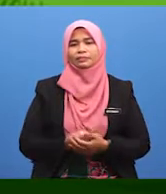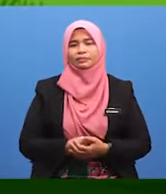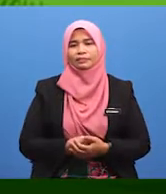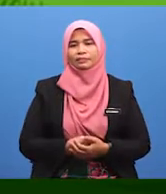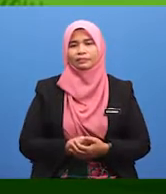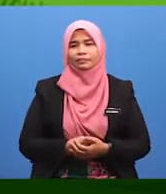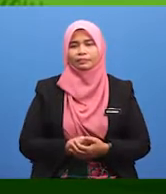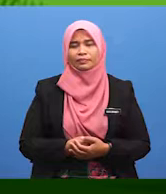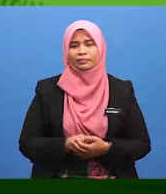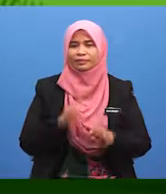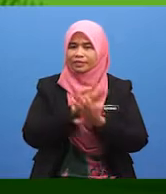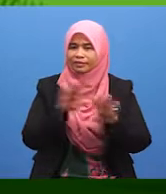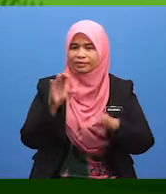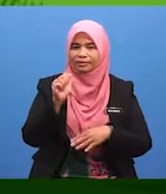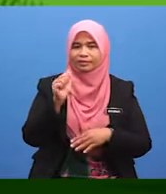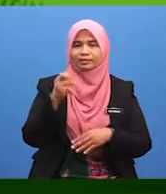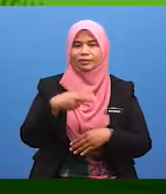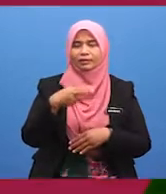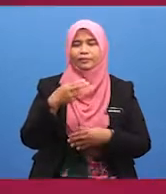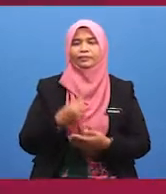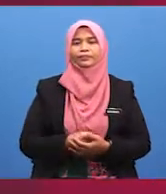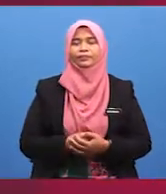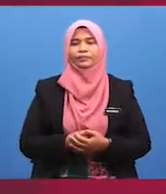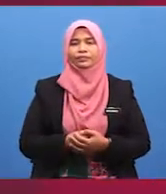yang murid-murid tak sah.